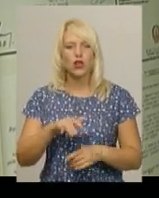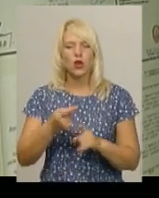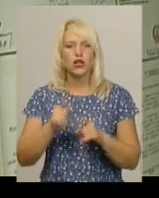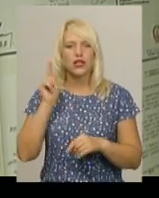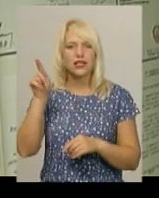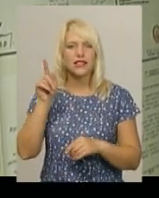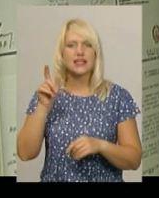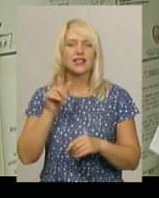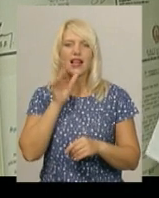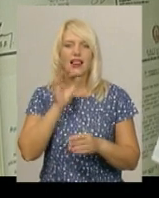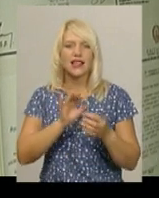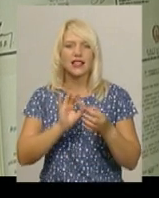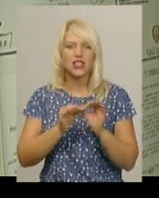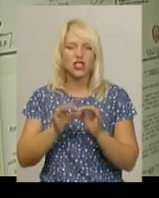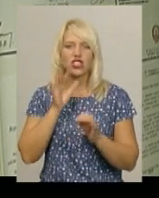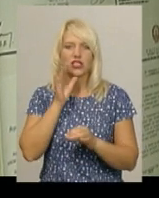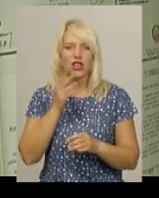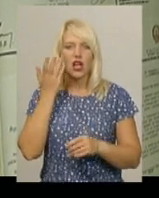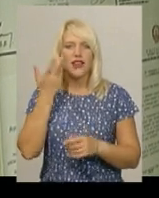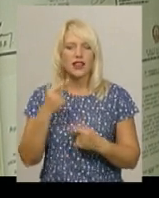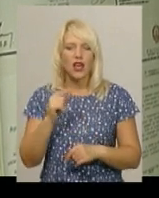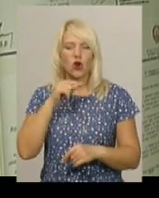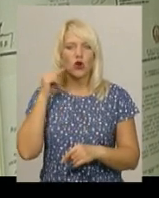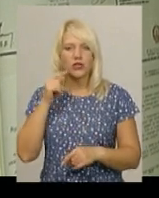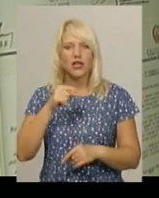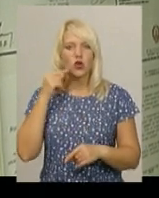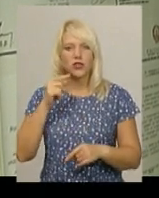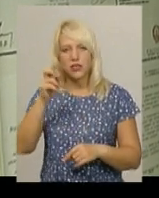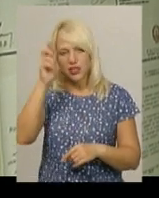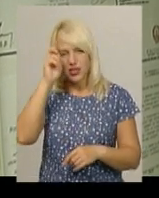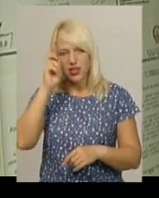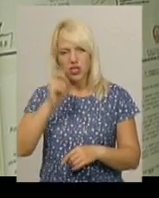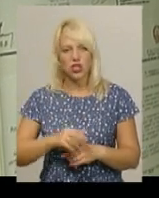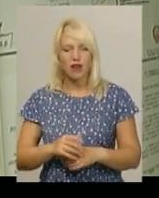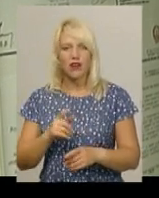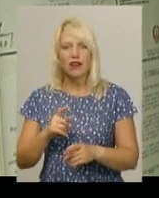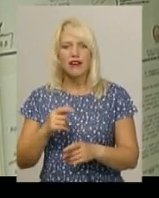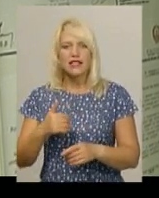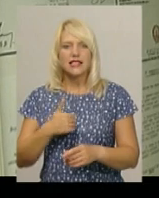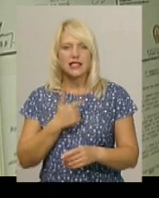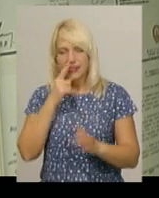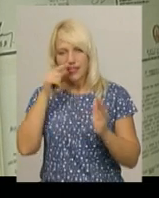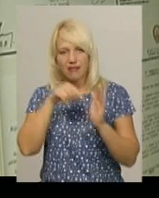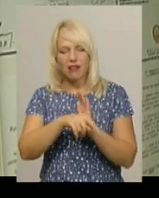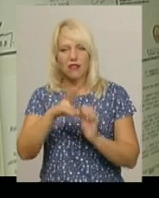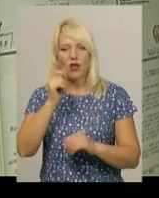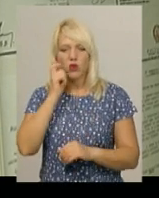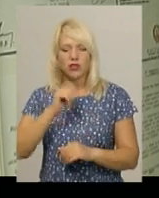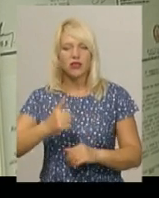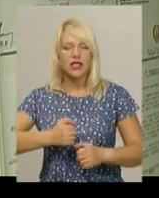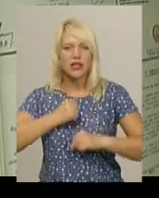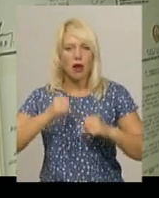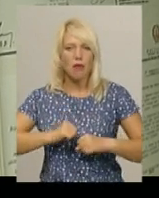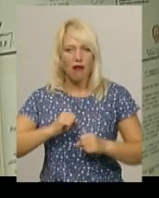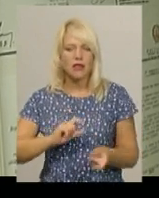часи, де Росія, відповідно, російська держава, радна роком, також зазіхали на Україну і намагалися її перетворити в свою